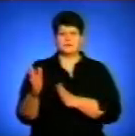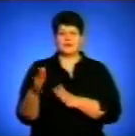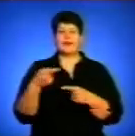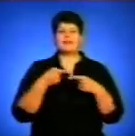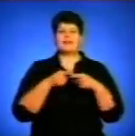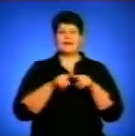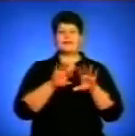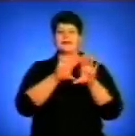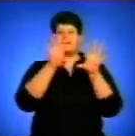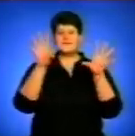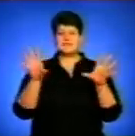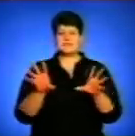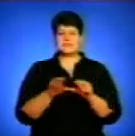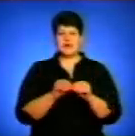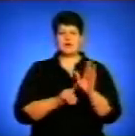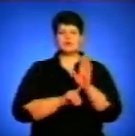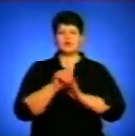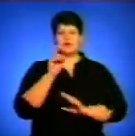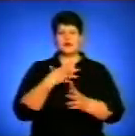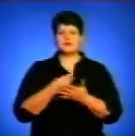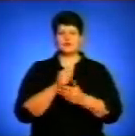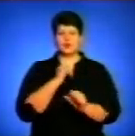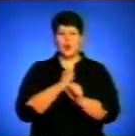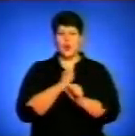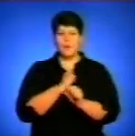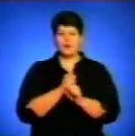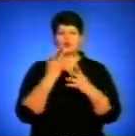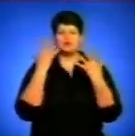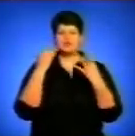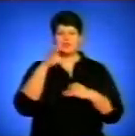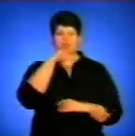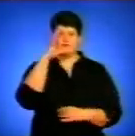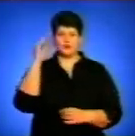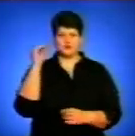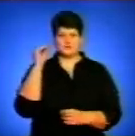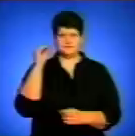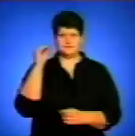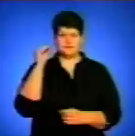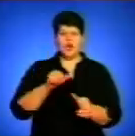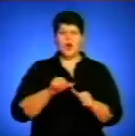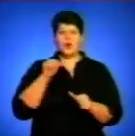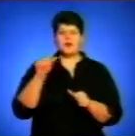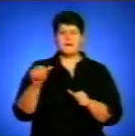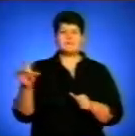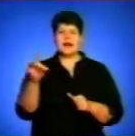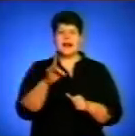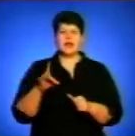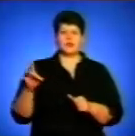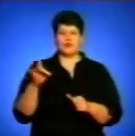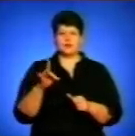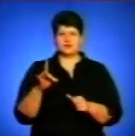розпочала свою роботу ще з ночі. В окремих районах, так як